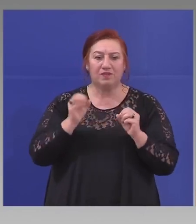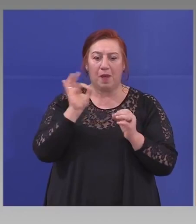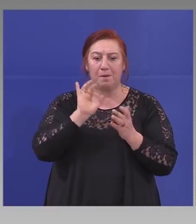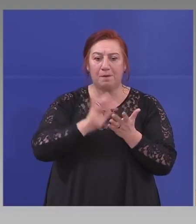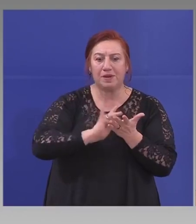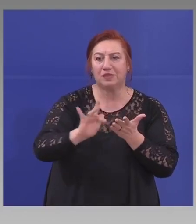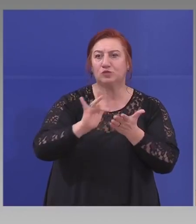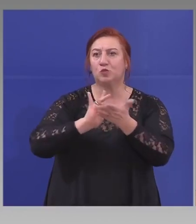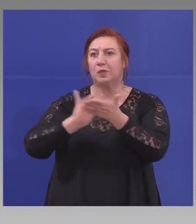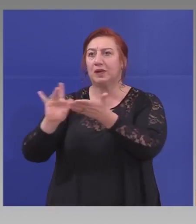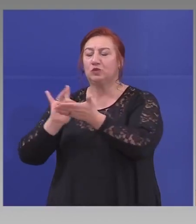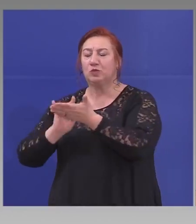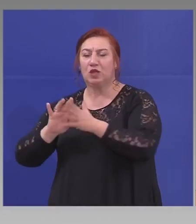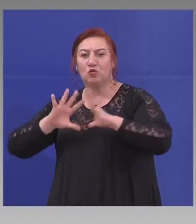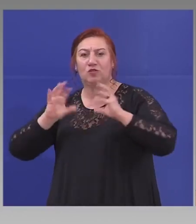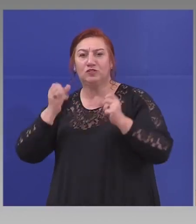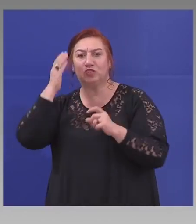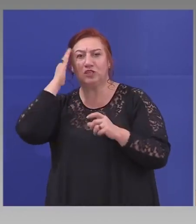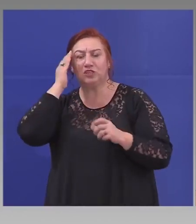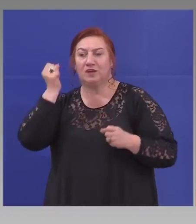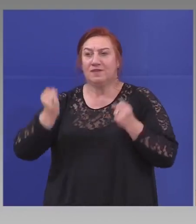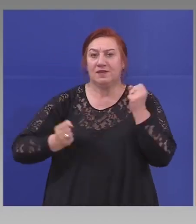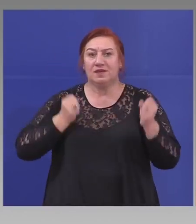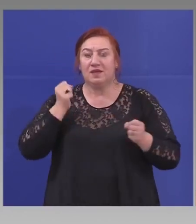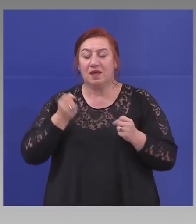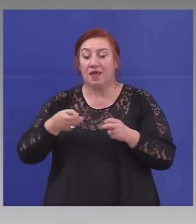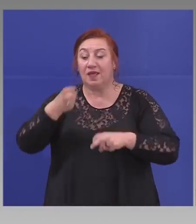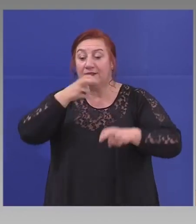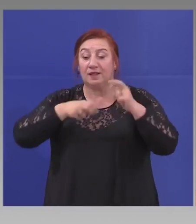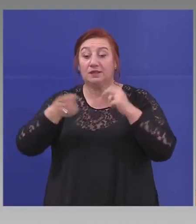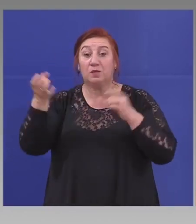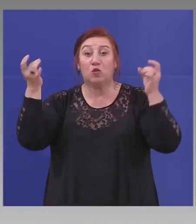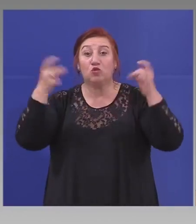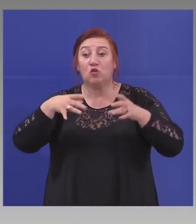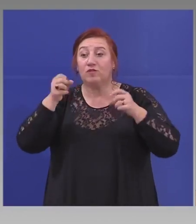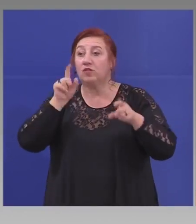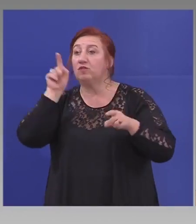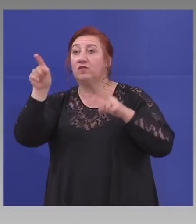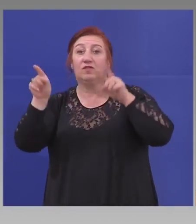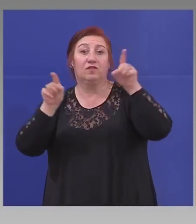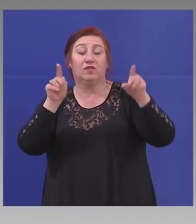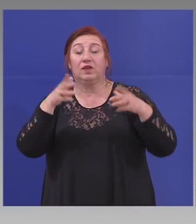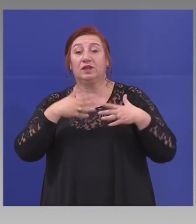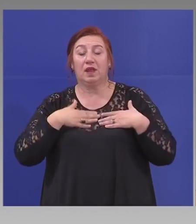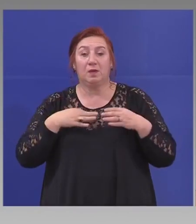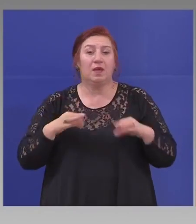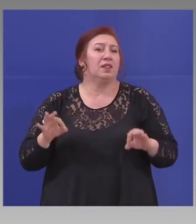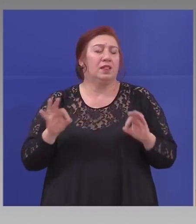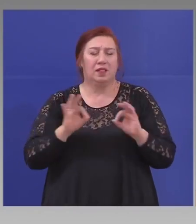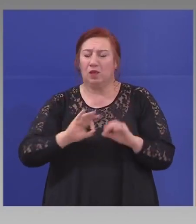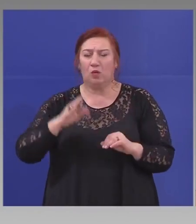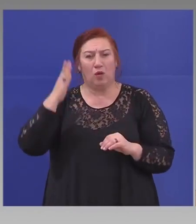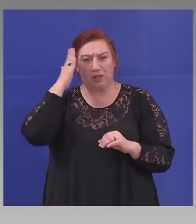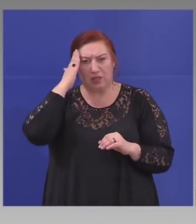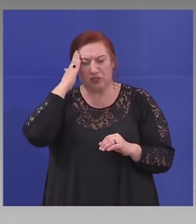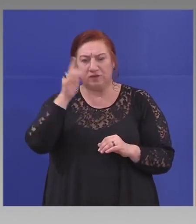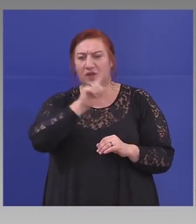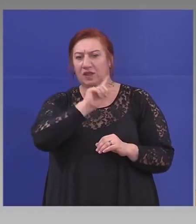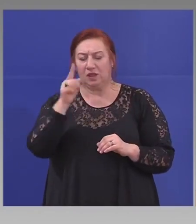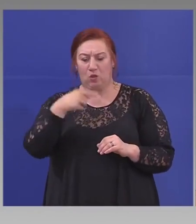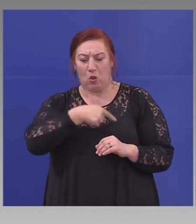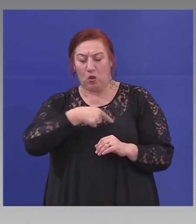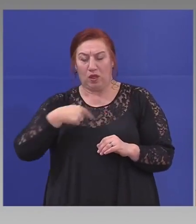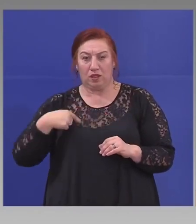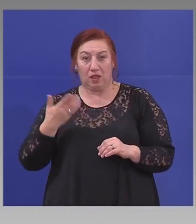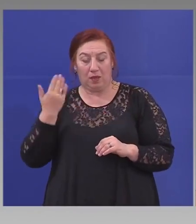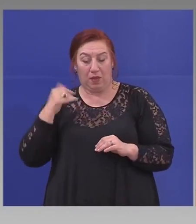хвърляме да търсиме нови и нови, защото никоя държава, повтарям, нито в Китай бяха